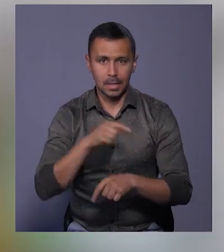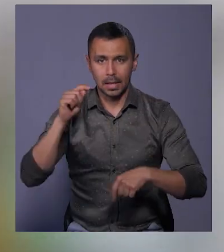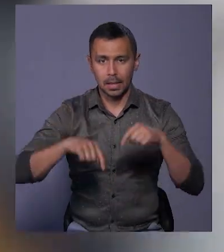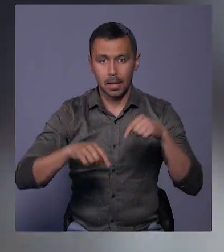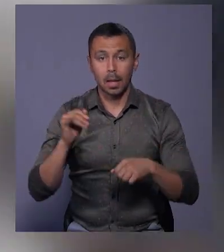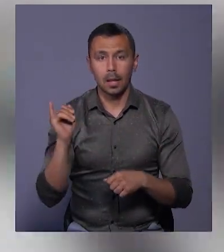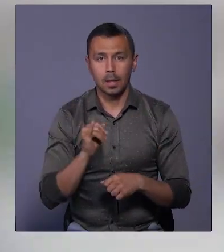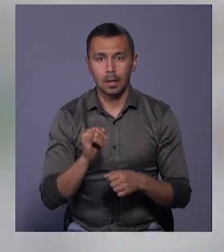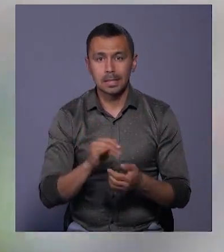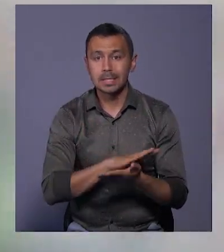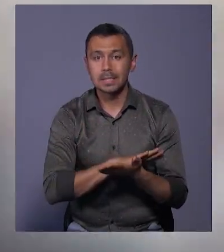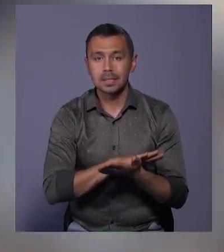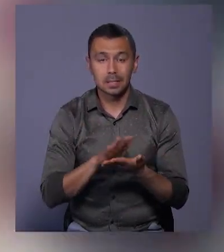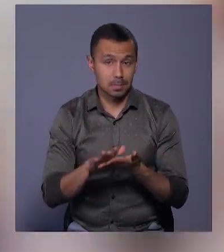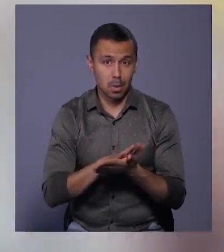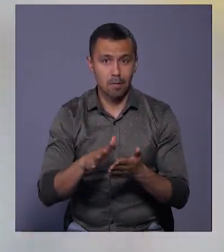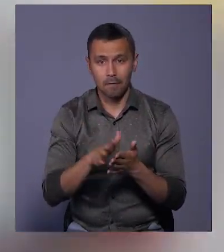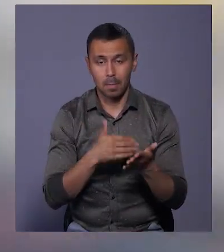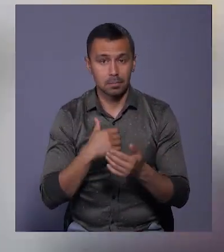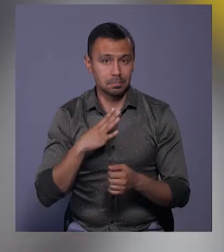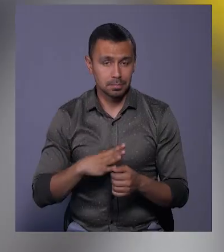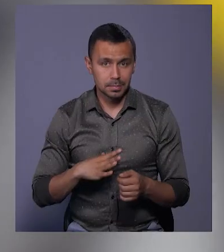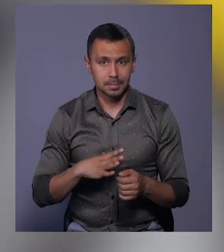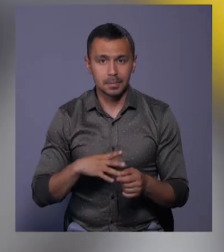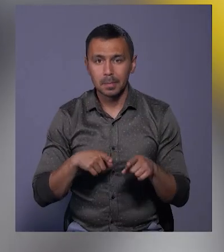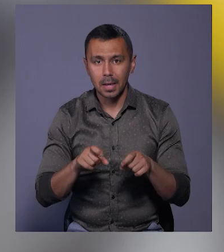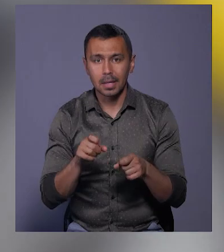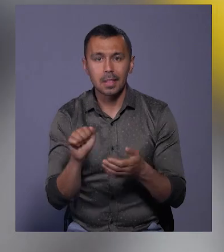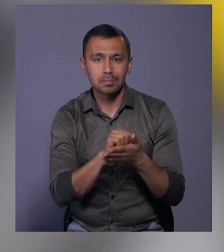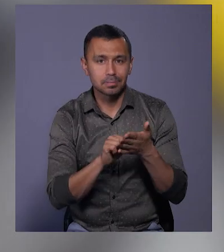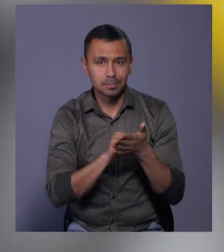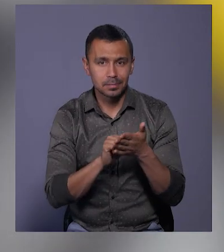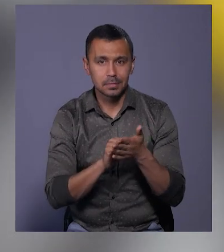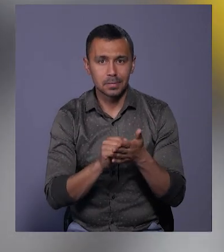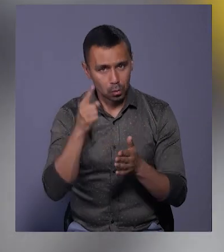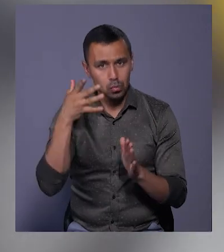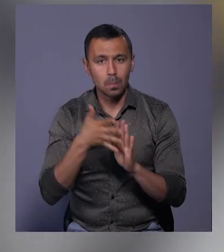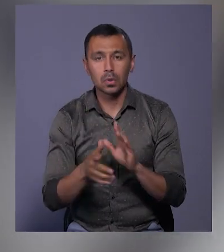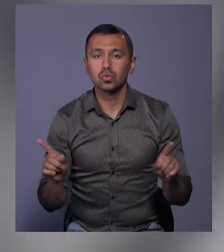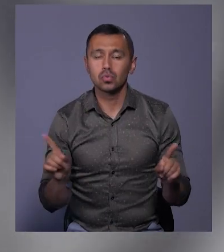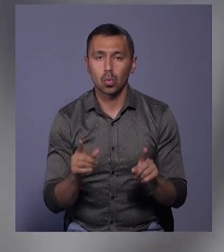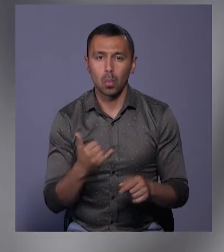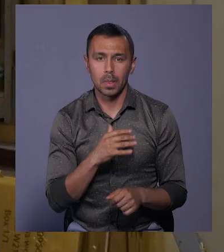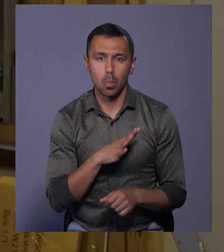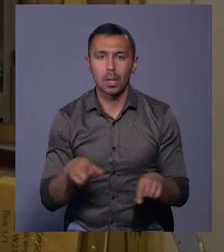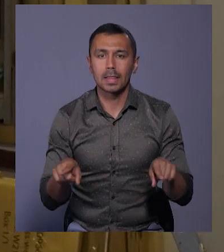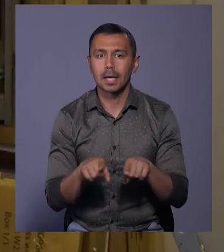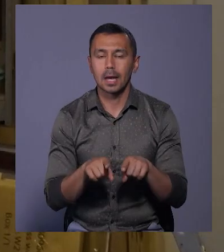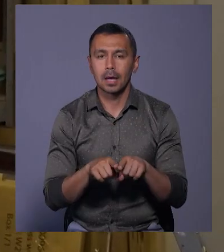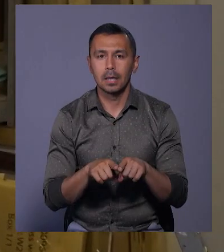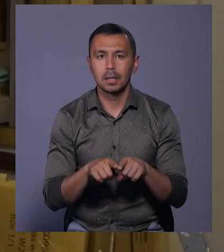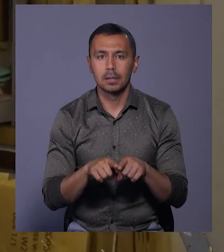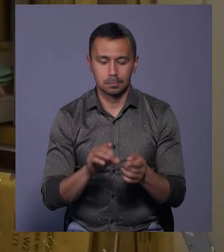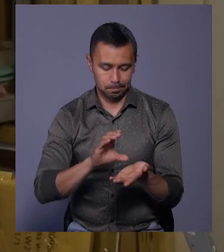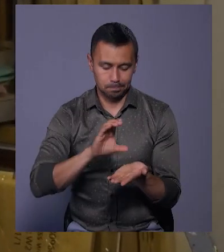І смило фарбу, і мені прийшлося там бігати з тряпочкою підтрати. Дуже розумієш, в мене була така стопка